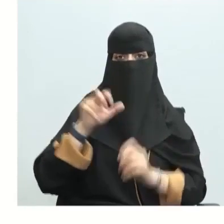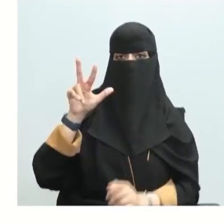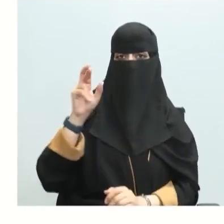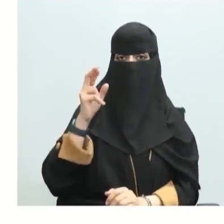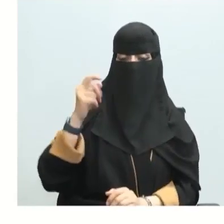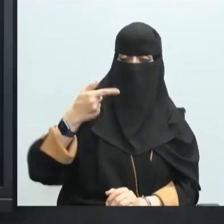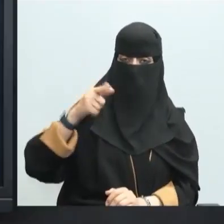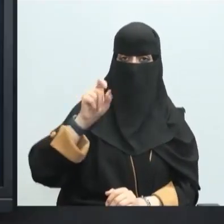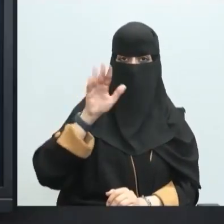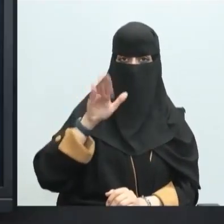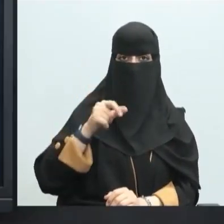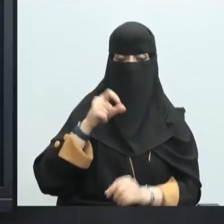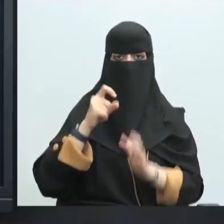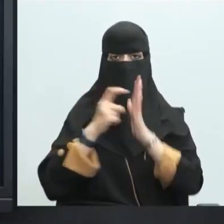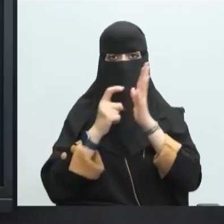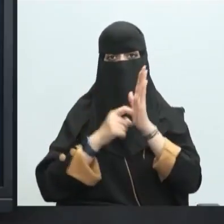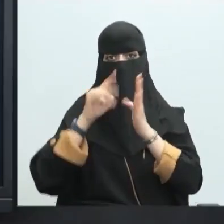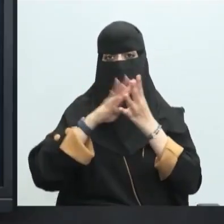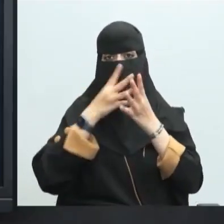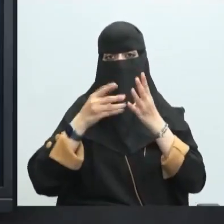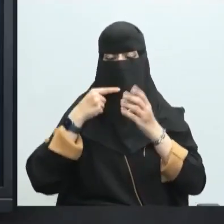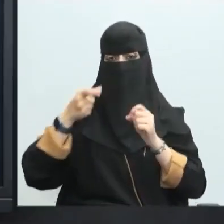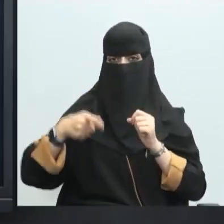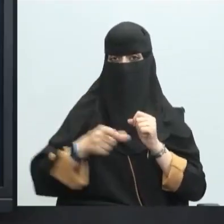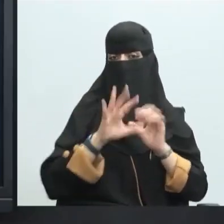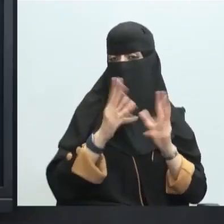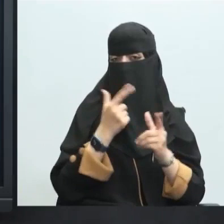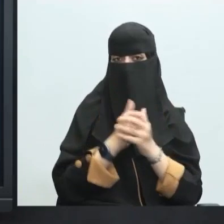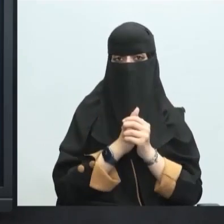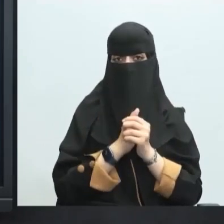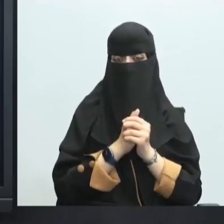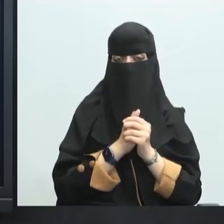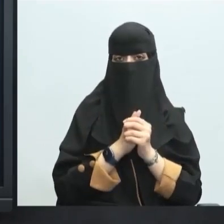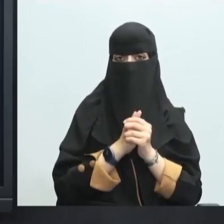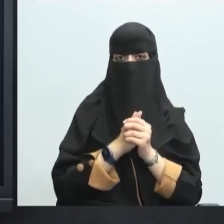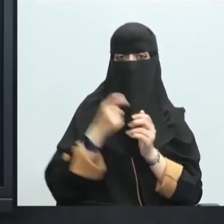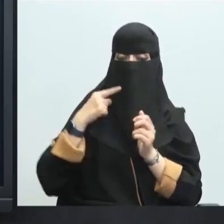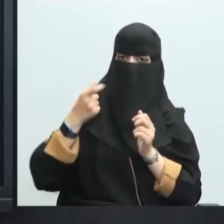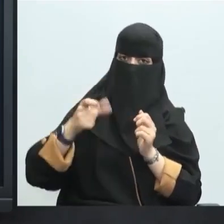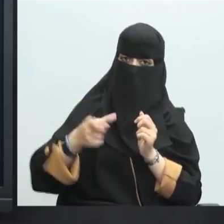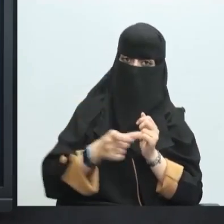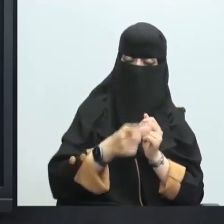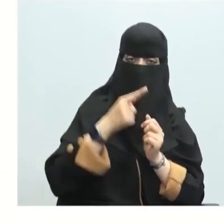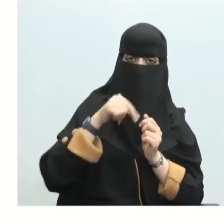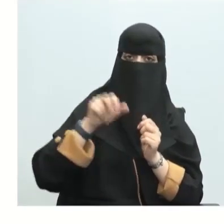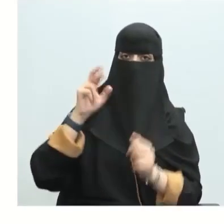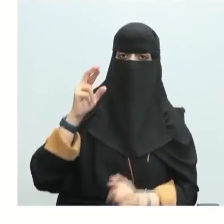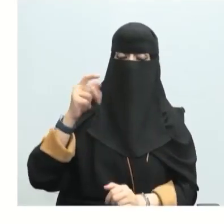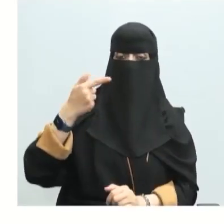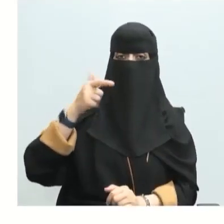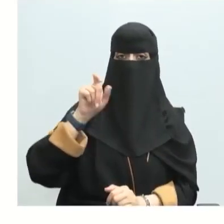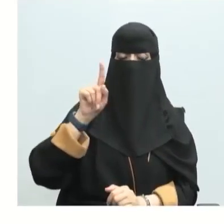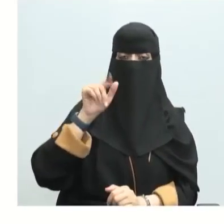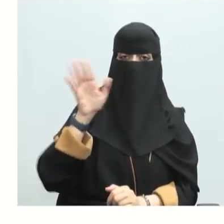لدينا عنصران في الجدول الدوري سائلان فما هما الزئبق وأيضاً البروم الزئبق في